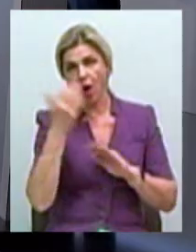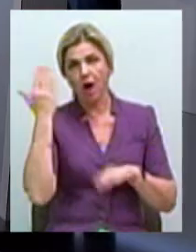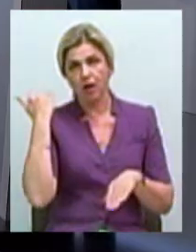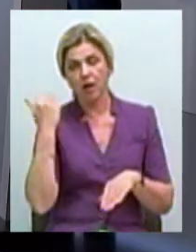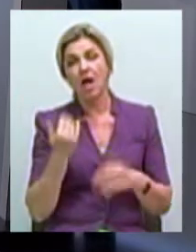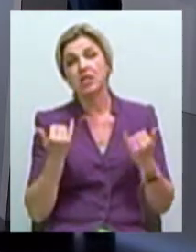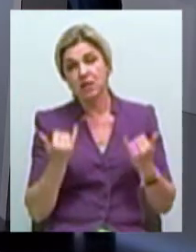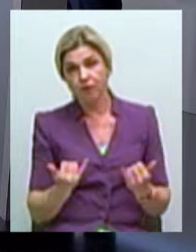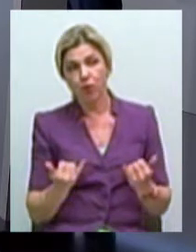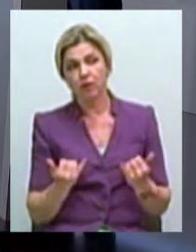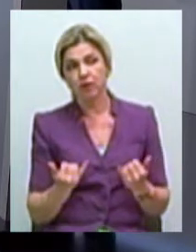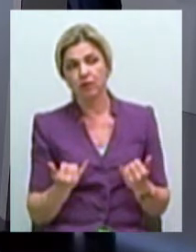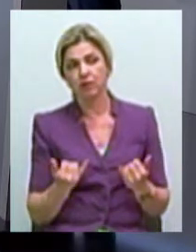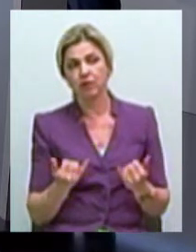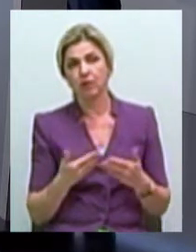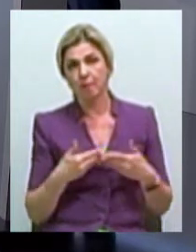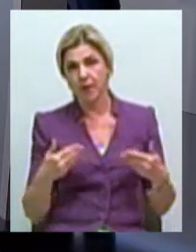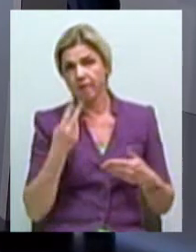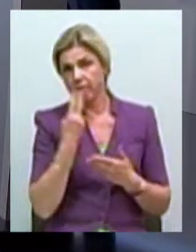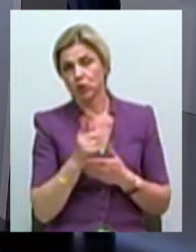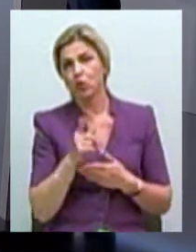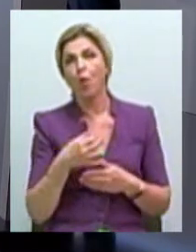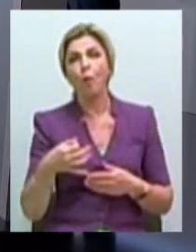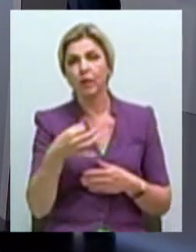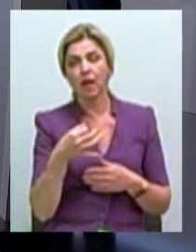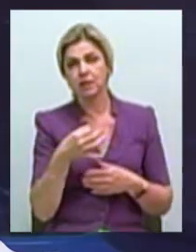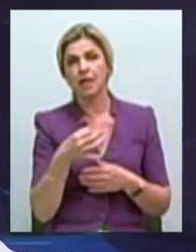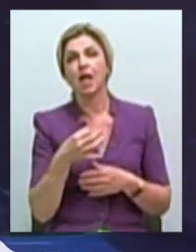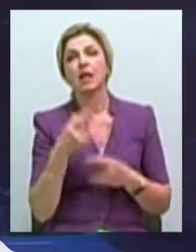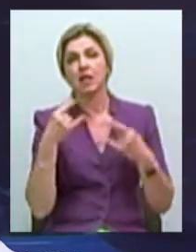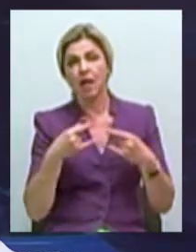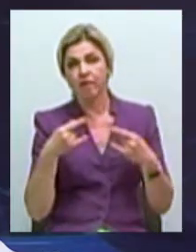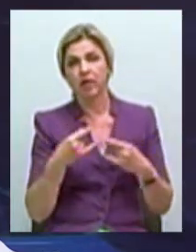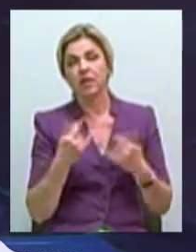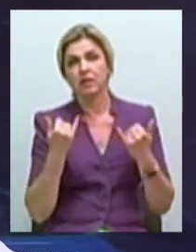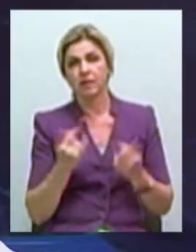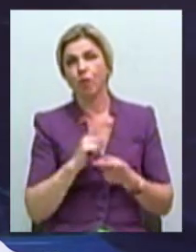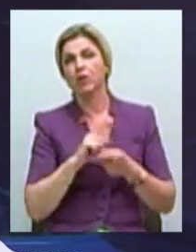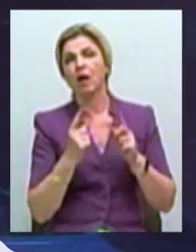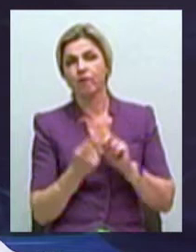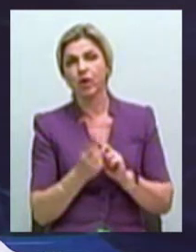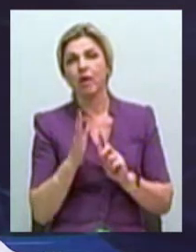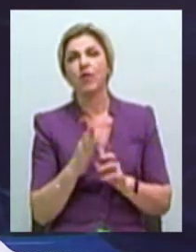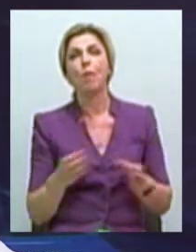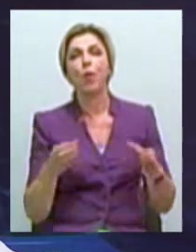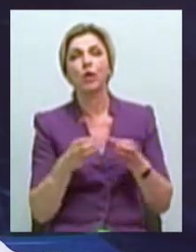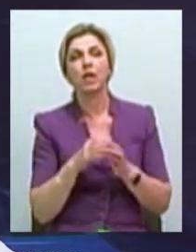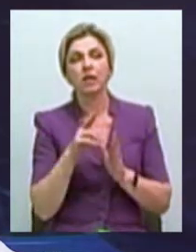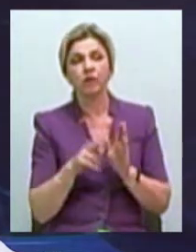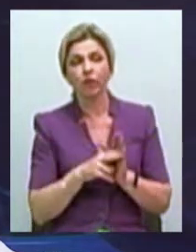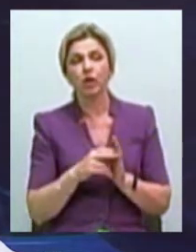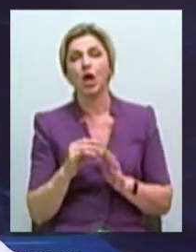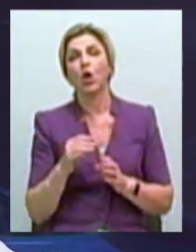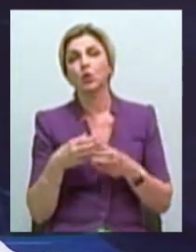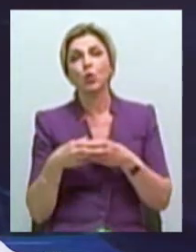мы видим, что областное телевидение, ОДТРК, сегодня трансформировалось в подразделение Суспильного